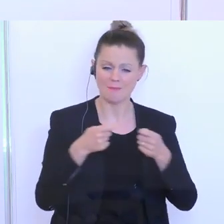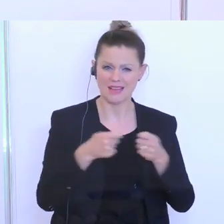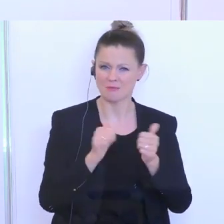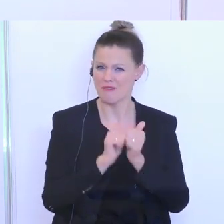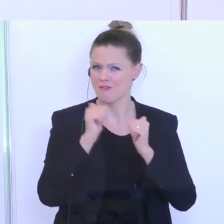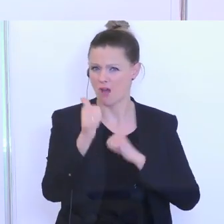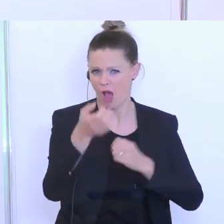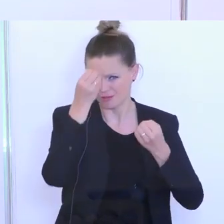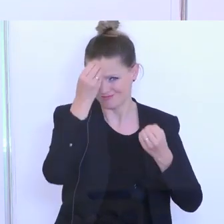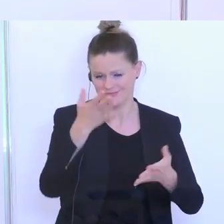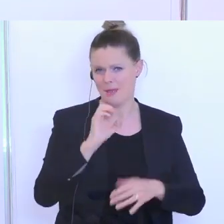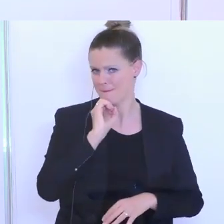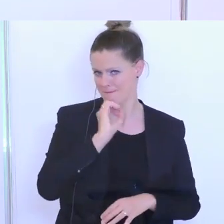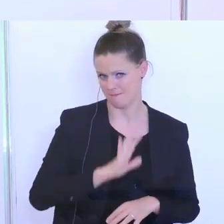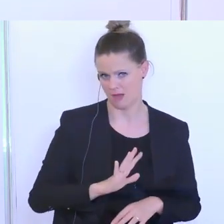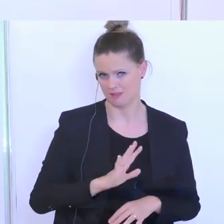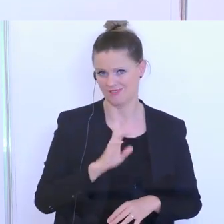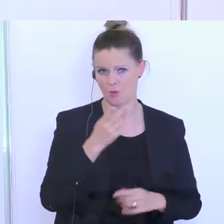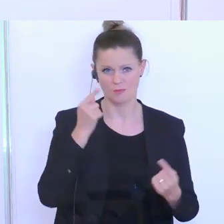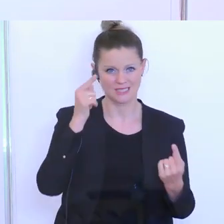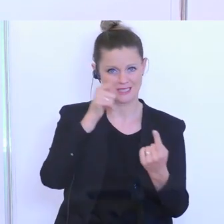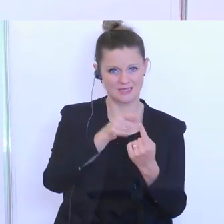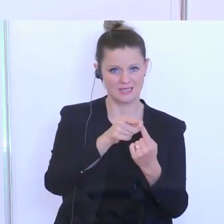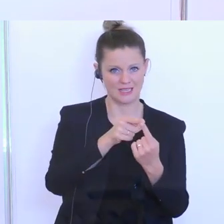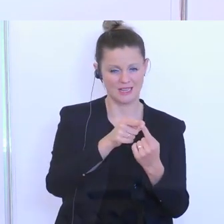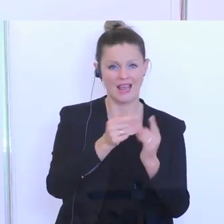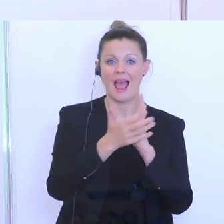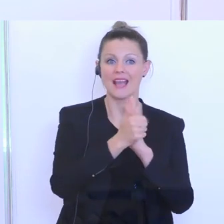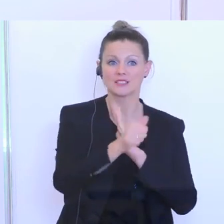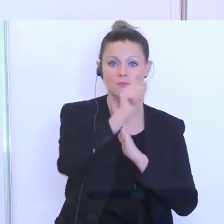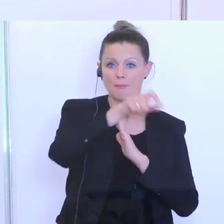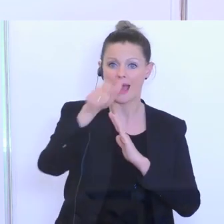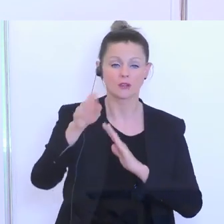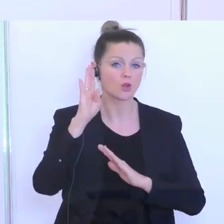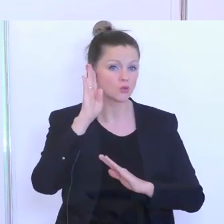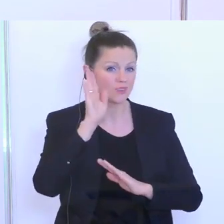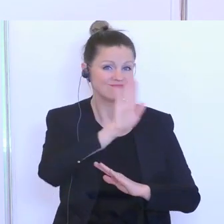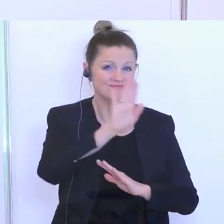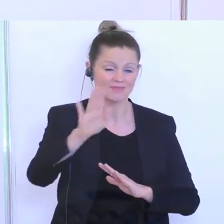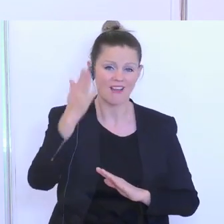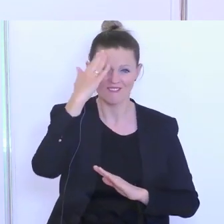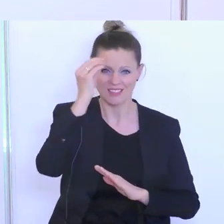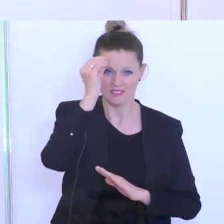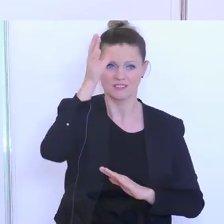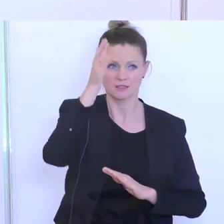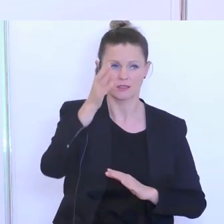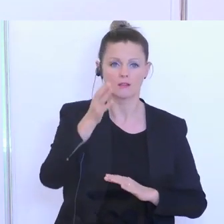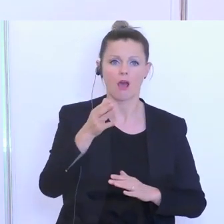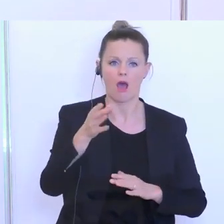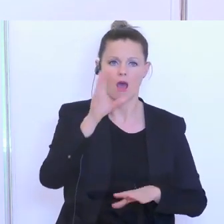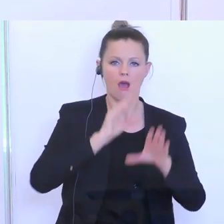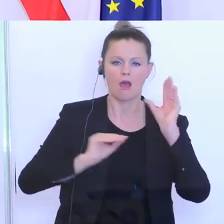vorweggreifen, denn es geht ja darum, die Experten zu hören und hier ihr Wissen und ihr Know-how einfließen zu lassen.